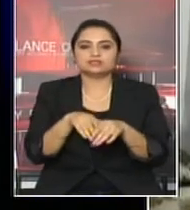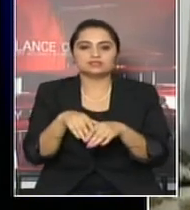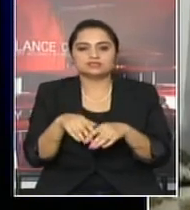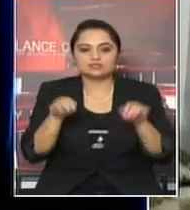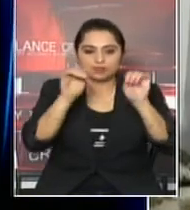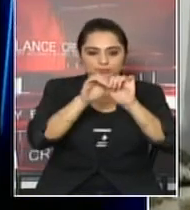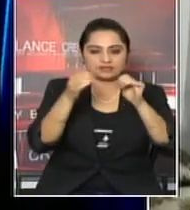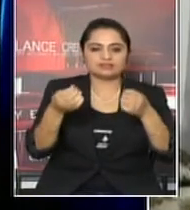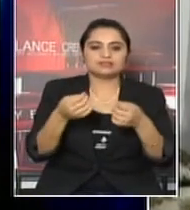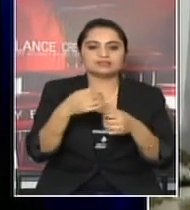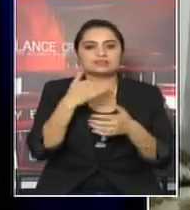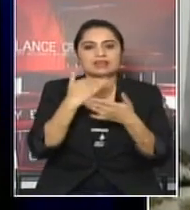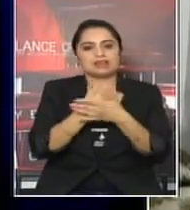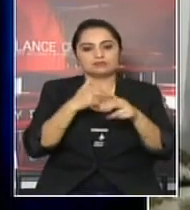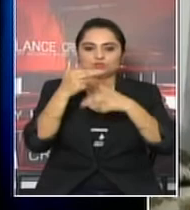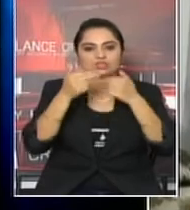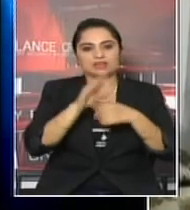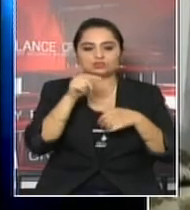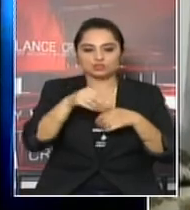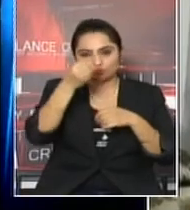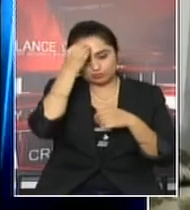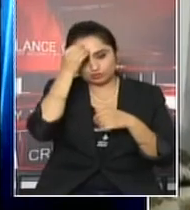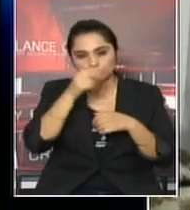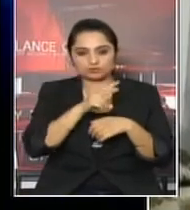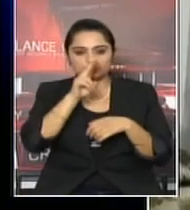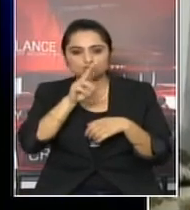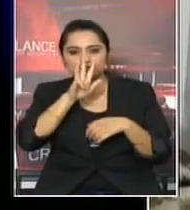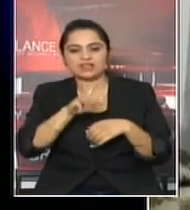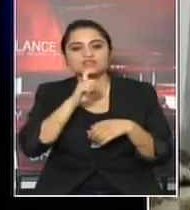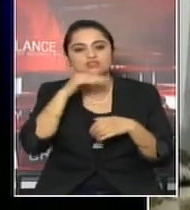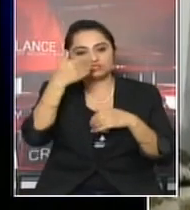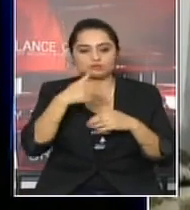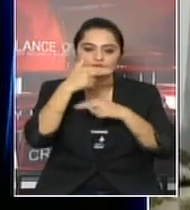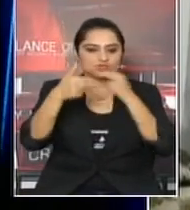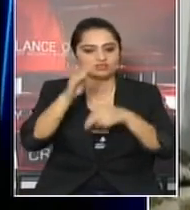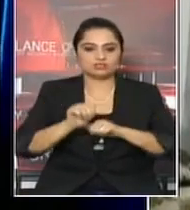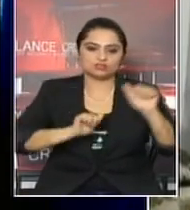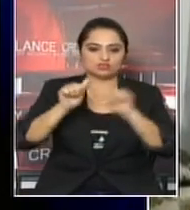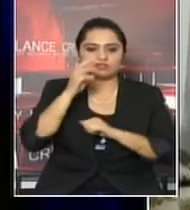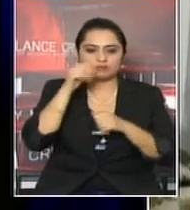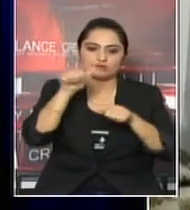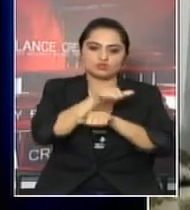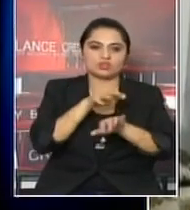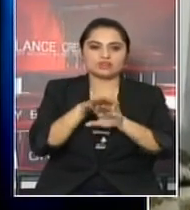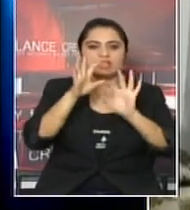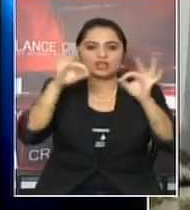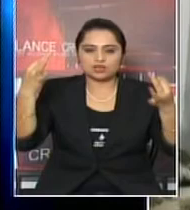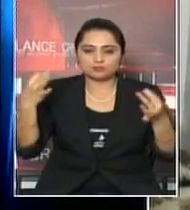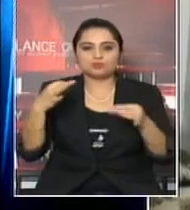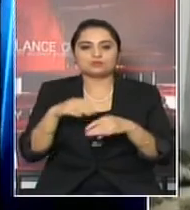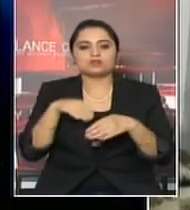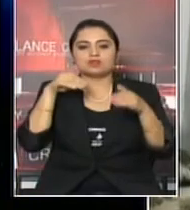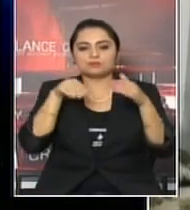समंदी कारगम चलाये को छा, यो बद 29 गते समा चलने चा, रत्यस्मा चाईं, उनेरले चाईं, विबिन मद्दाता